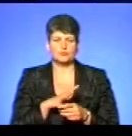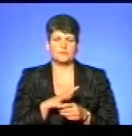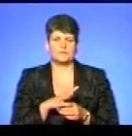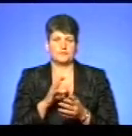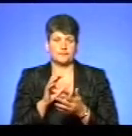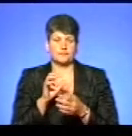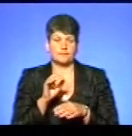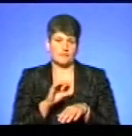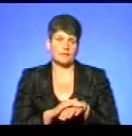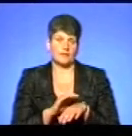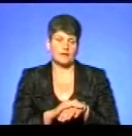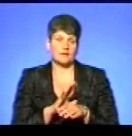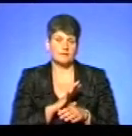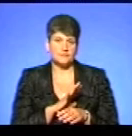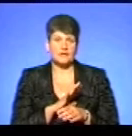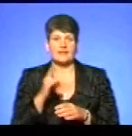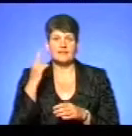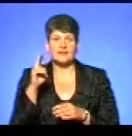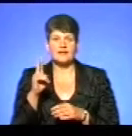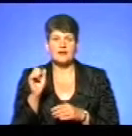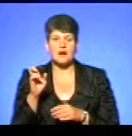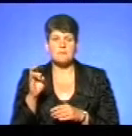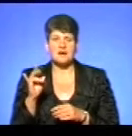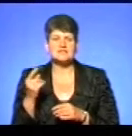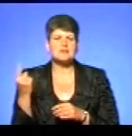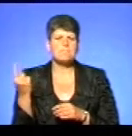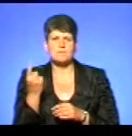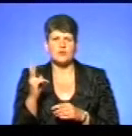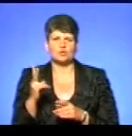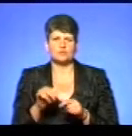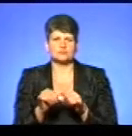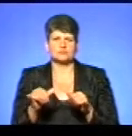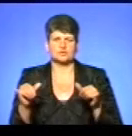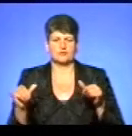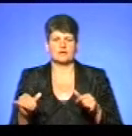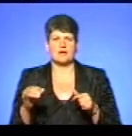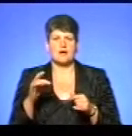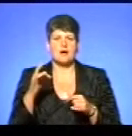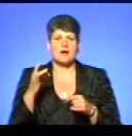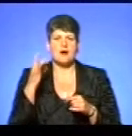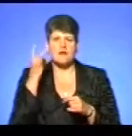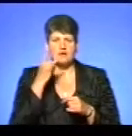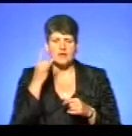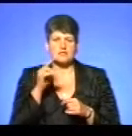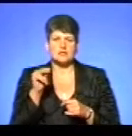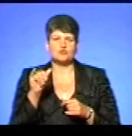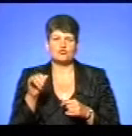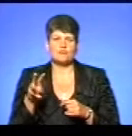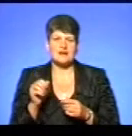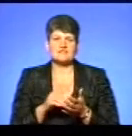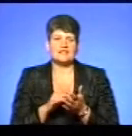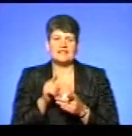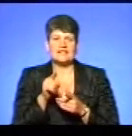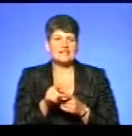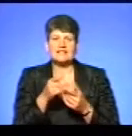Як відомо, кабан дикий є головний резервуар, поширювач збутник африканського чимису свиней в природі, а для них ніяких обмежень нема,